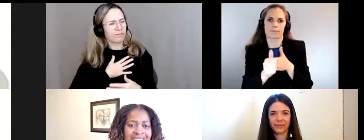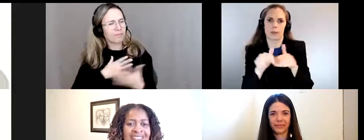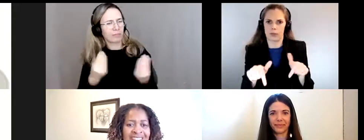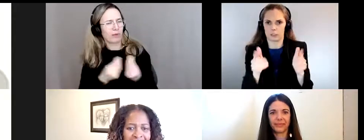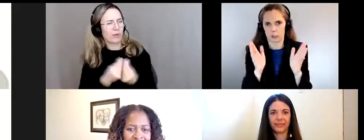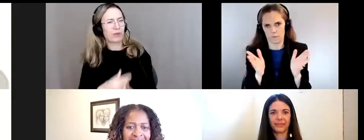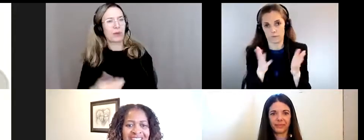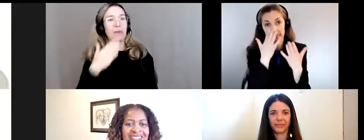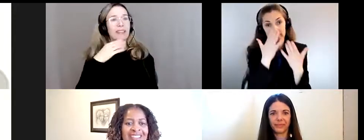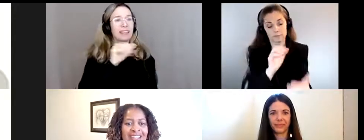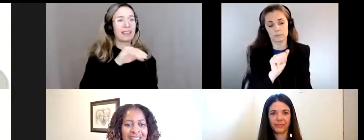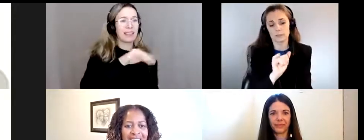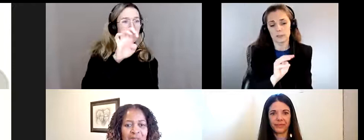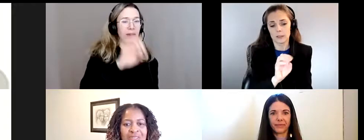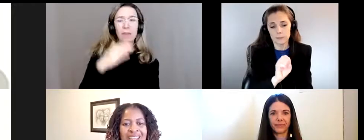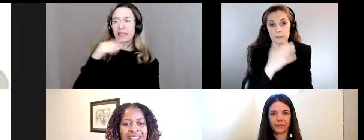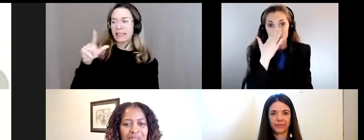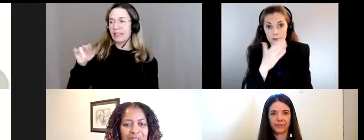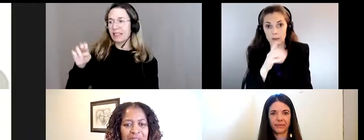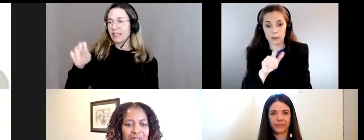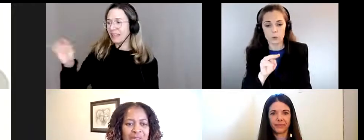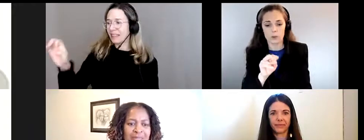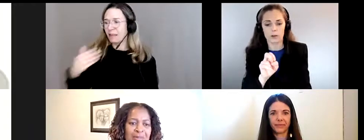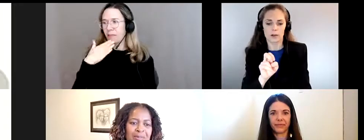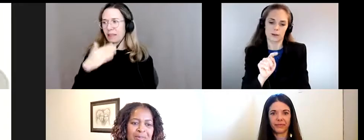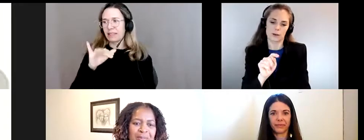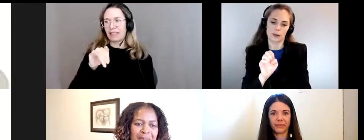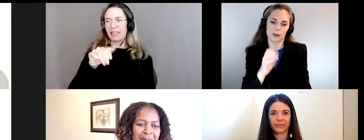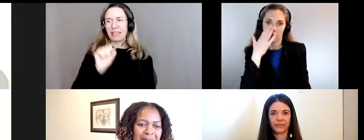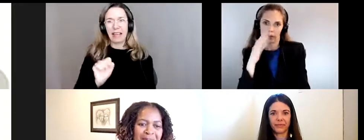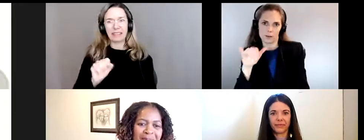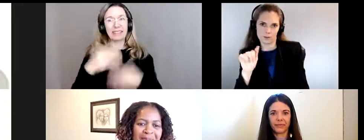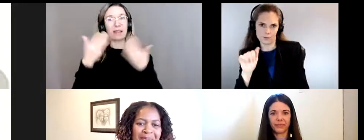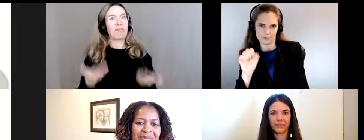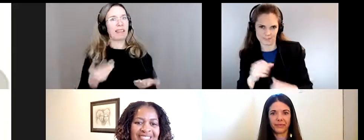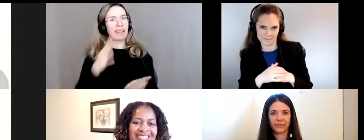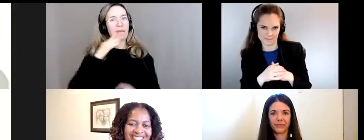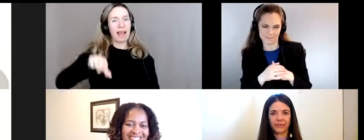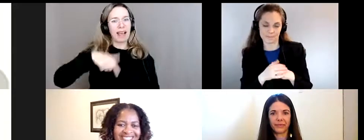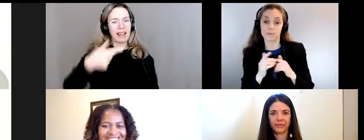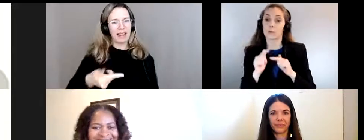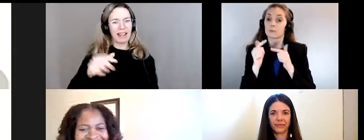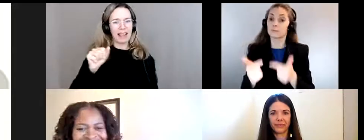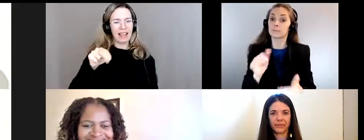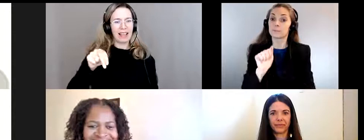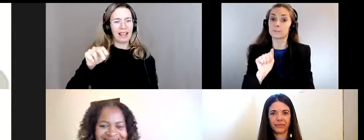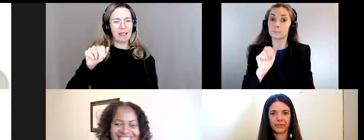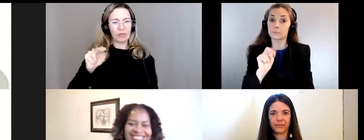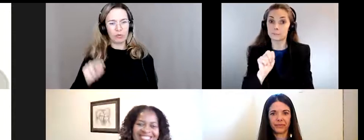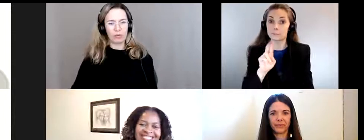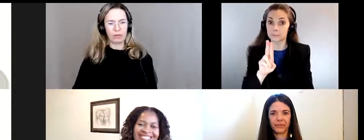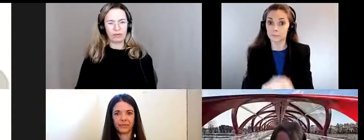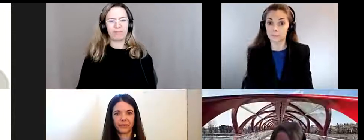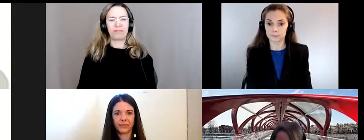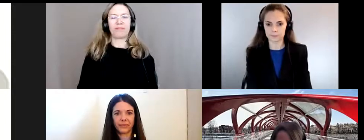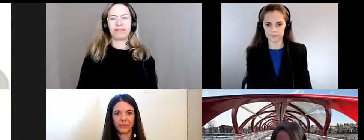Merci Amy, merci Lynette, merci Yass. Je vais maintenant passer la parole à Anu. Paulette, thank you